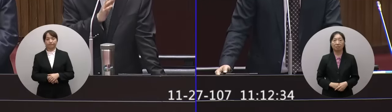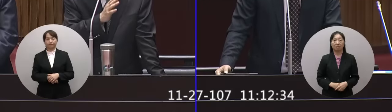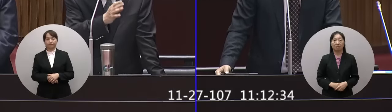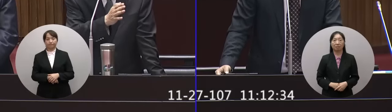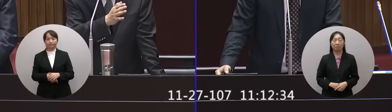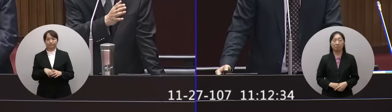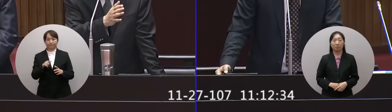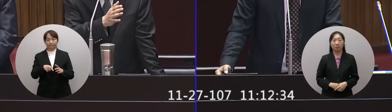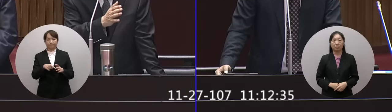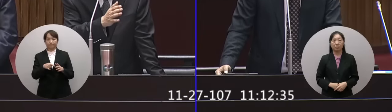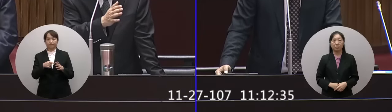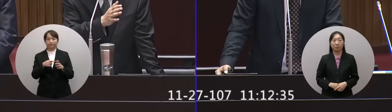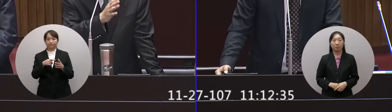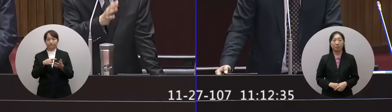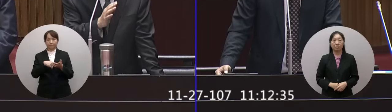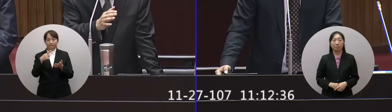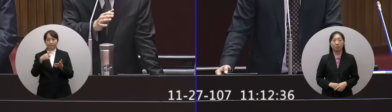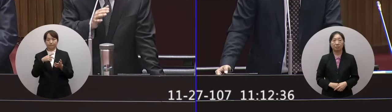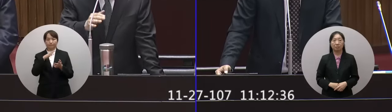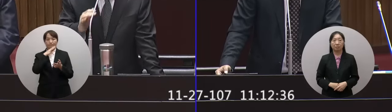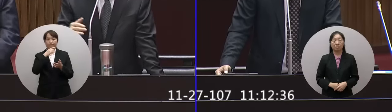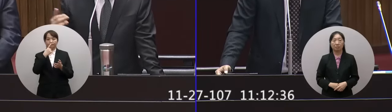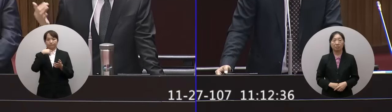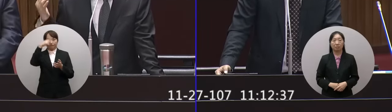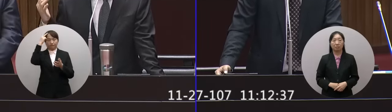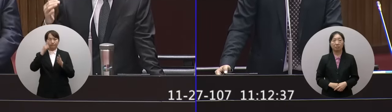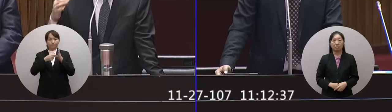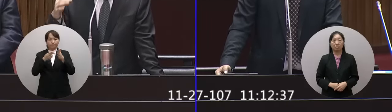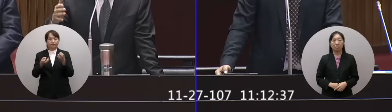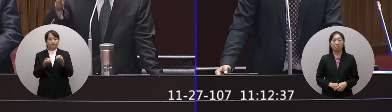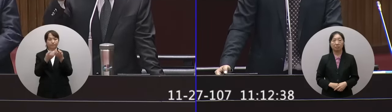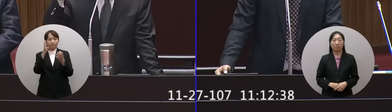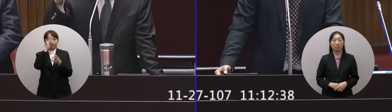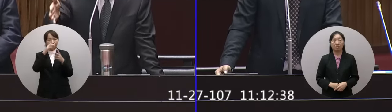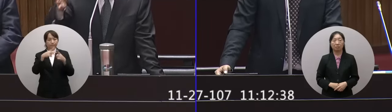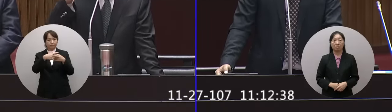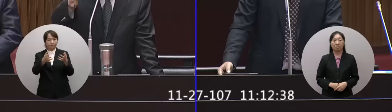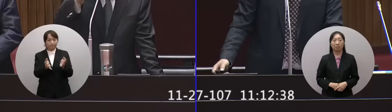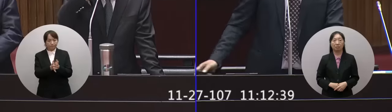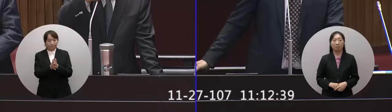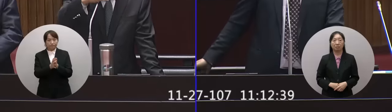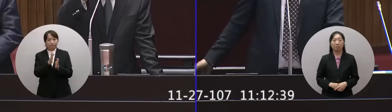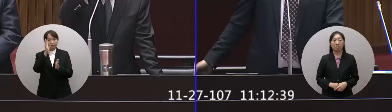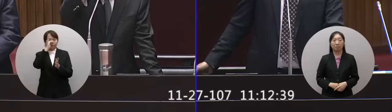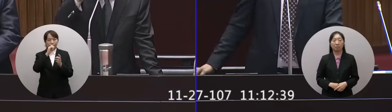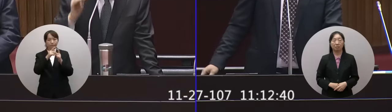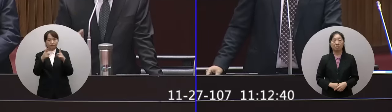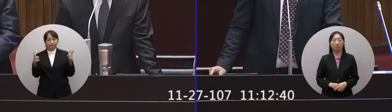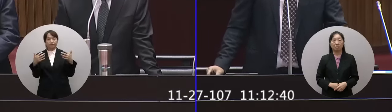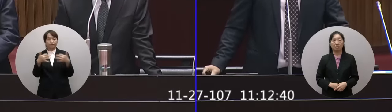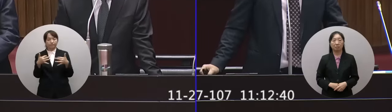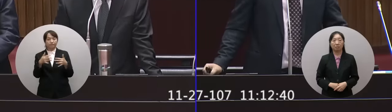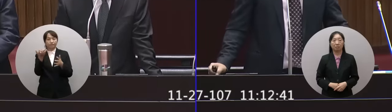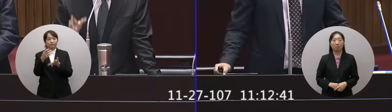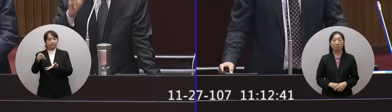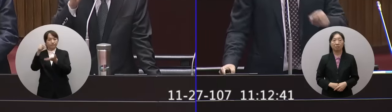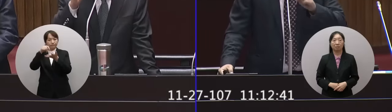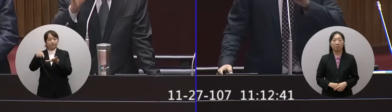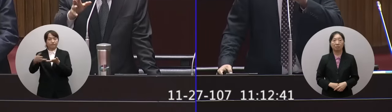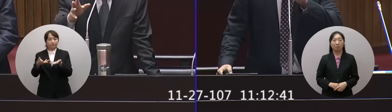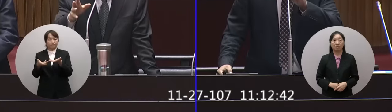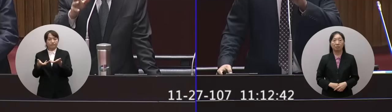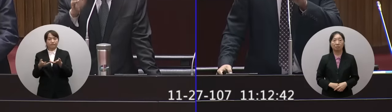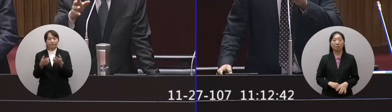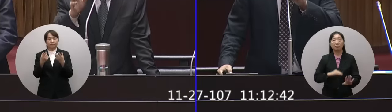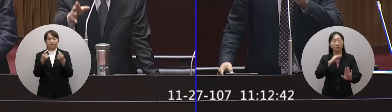就是說這一趟普悠馬發生事故調查小組就是調查出的是多元原因包括你剛剛所講到的